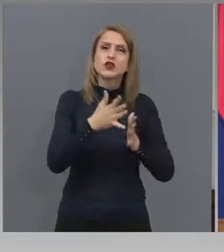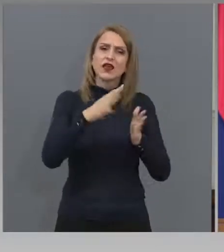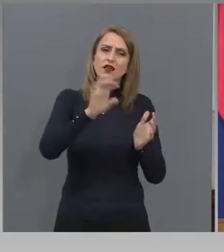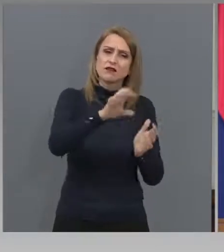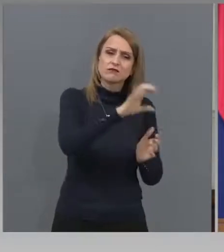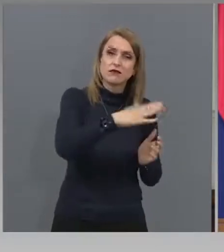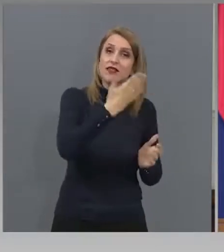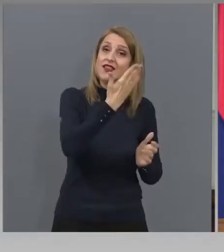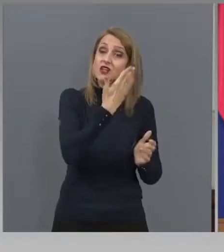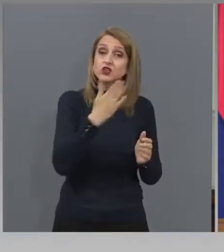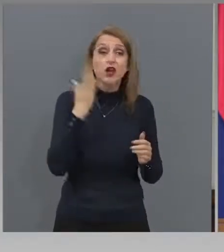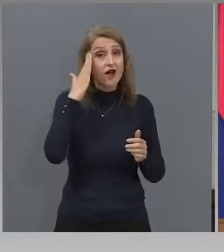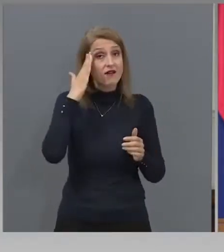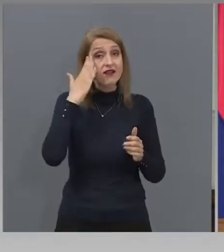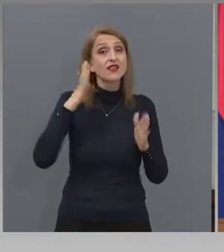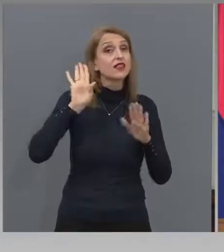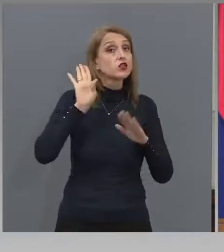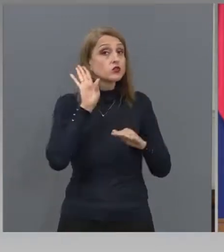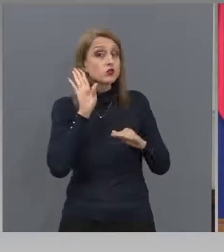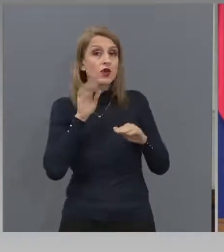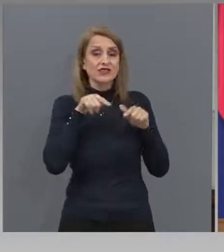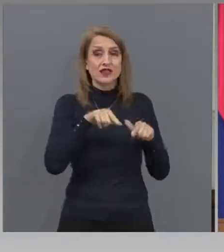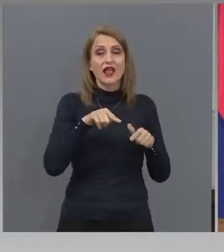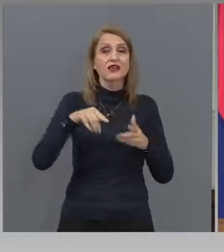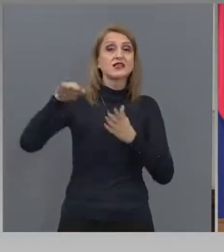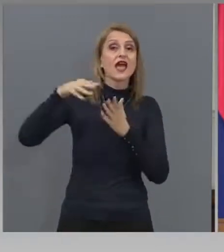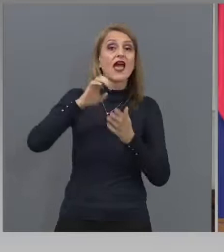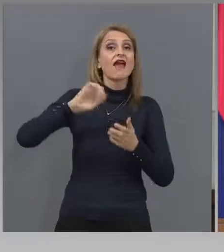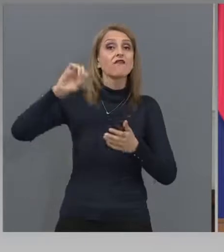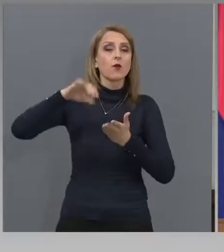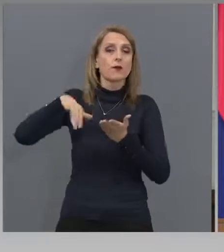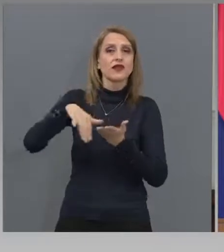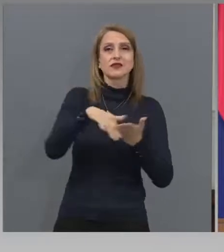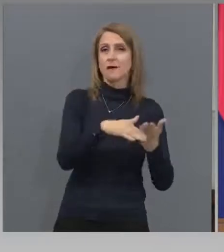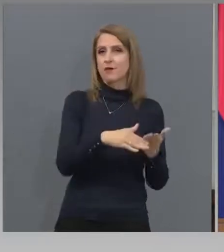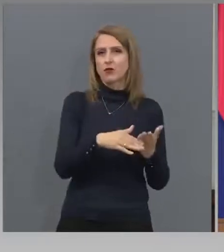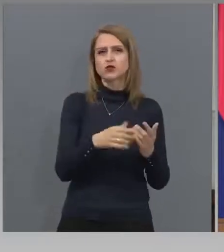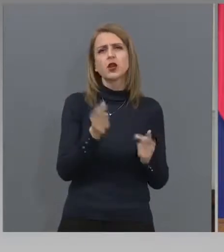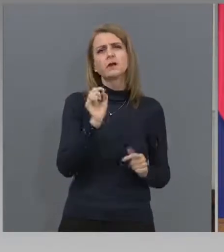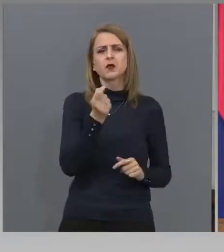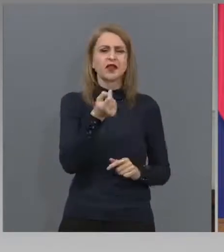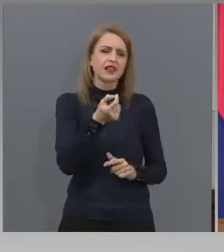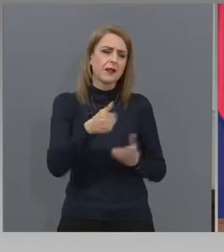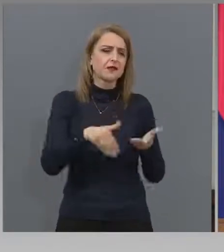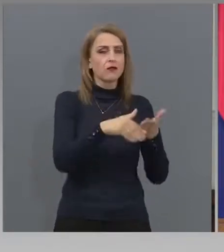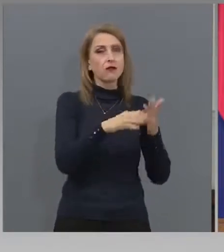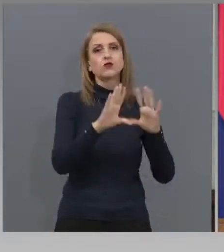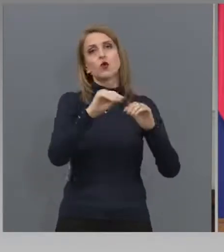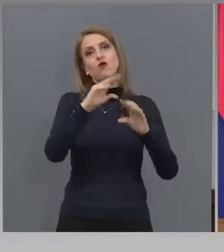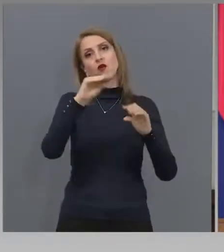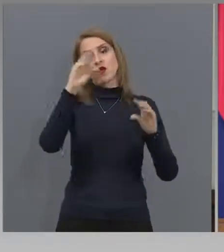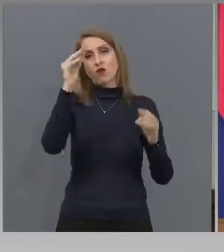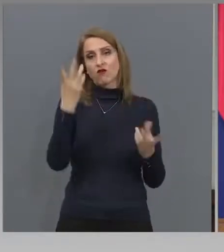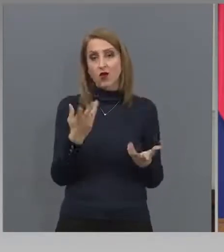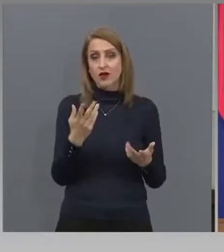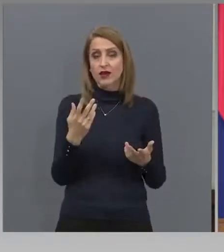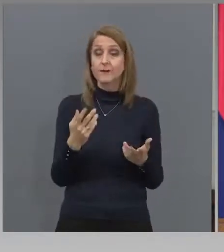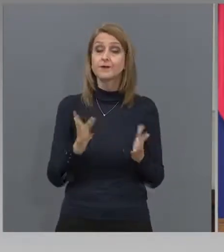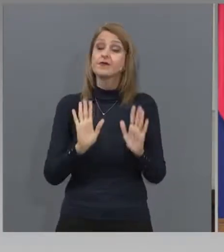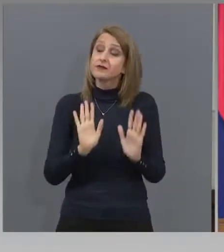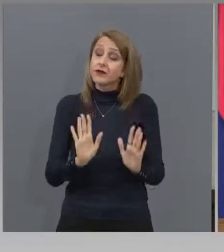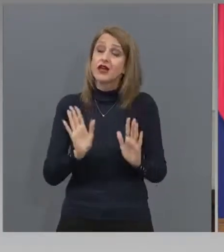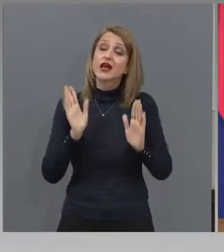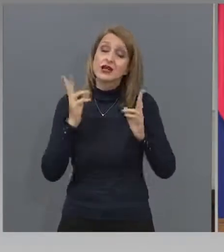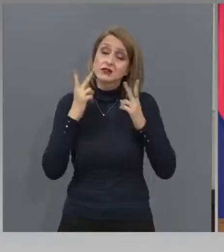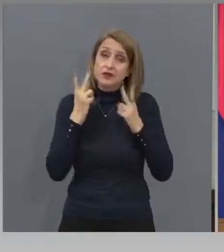за тази европейска помощ. Щото за много мънички помощи много се говори за отделни държави, пак каза, всяка помощ